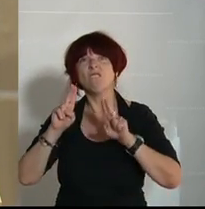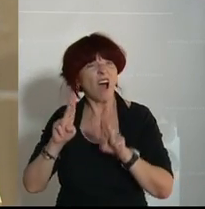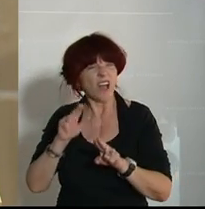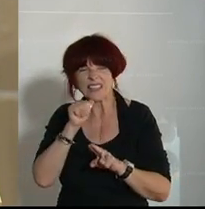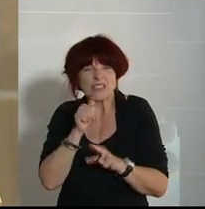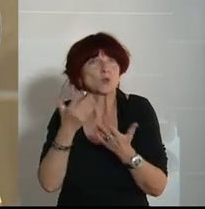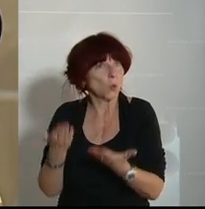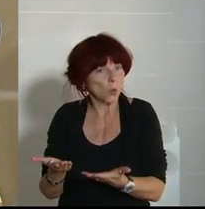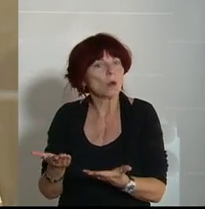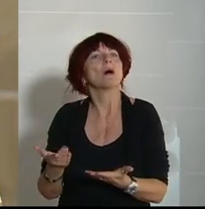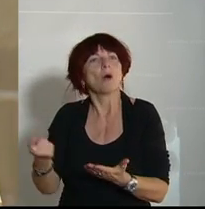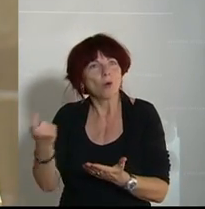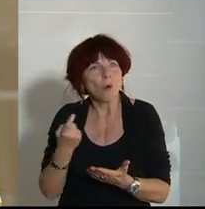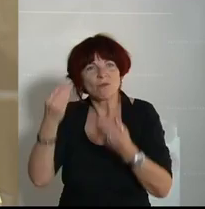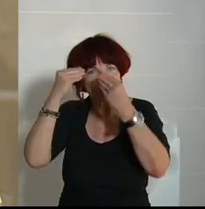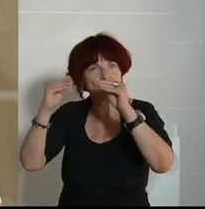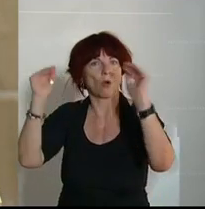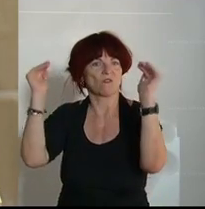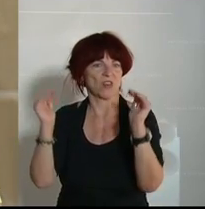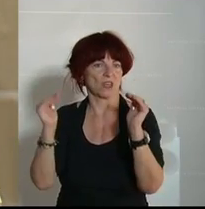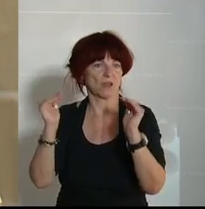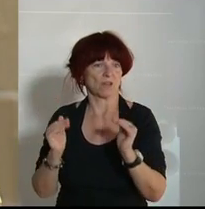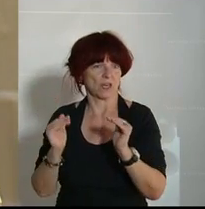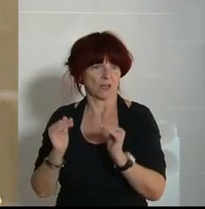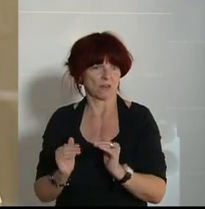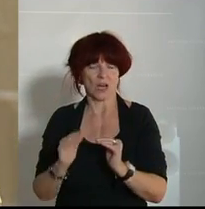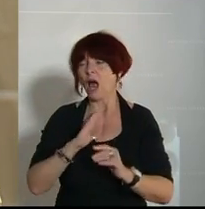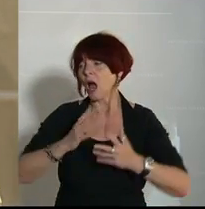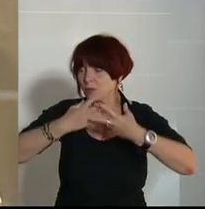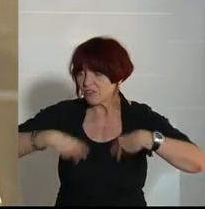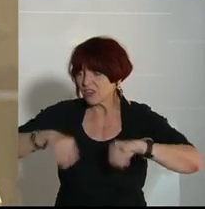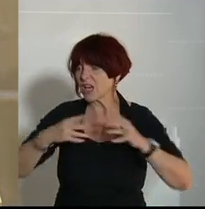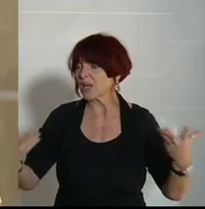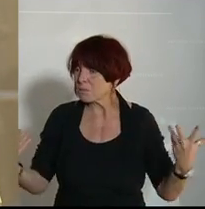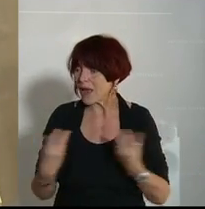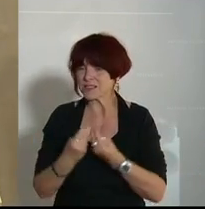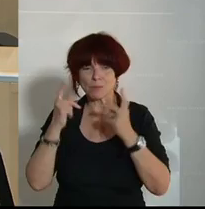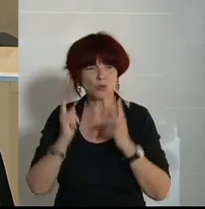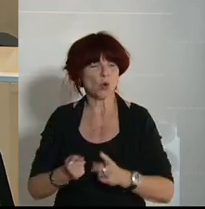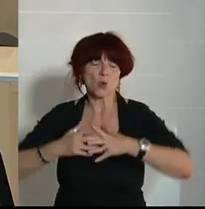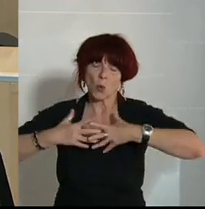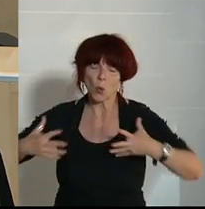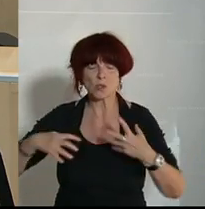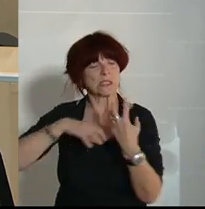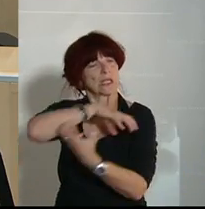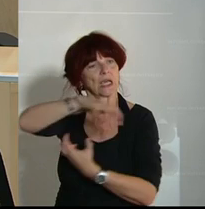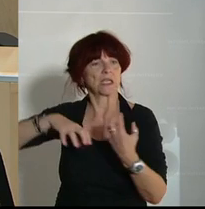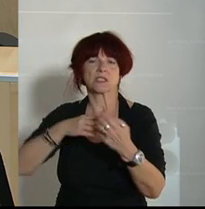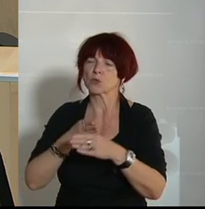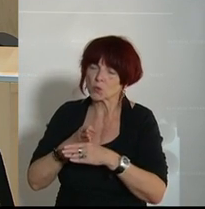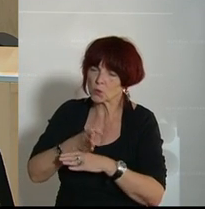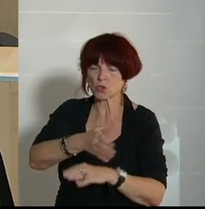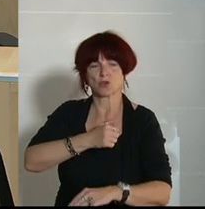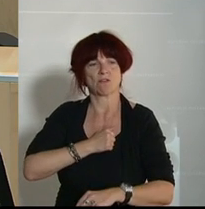weil ich möchte ja, dass wir gemeinsam durch diese Megakrise, durch diese Schwierigkeiten durchkommen, aber das wird nicht funktionieren,